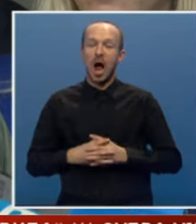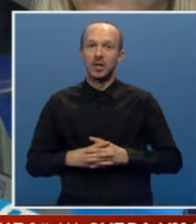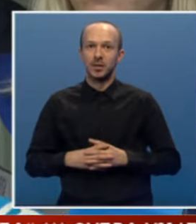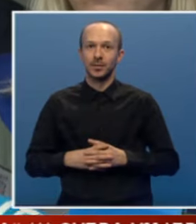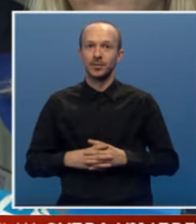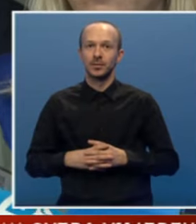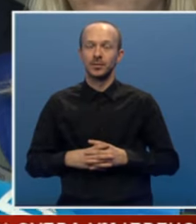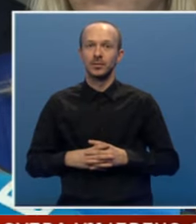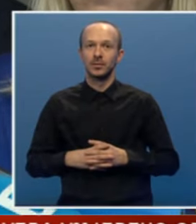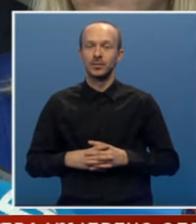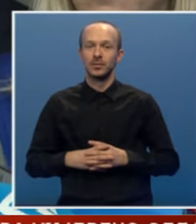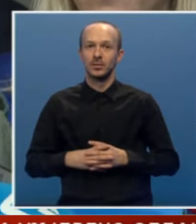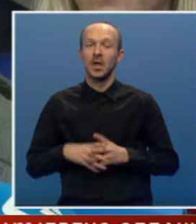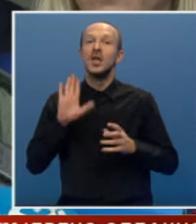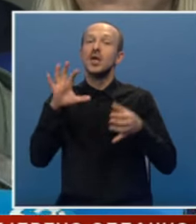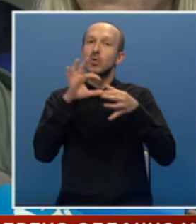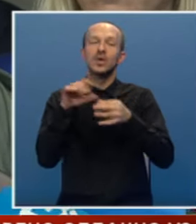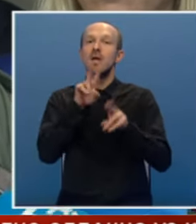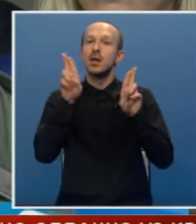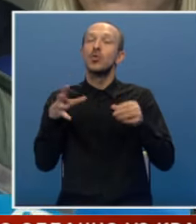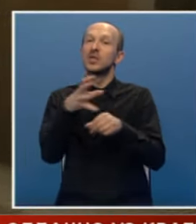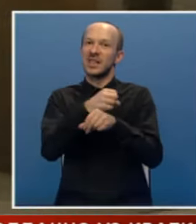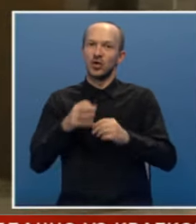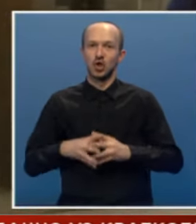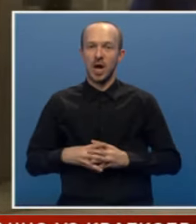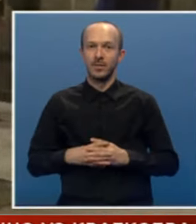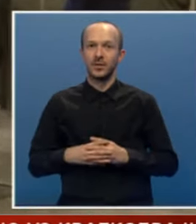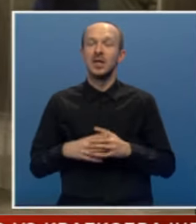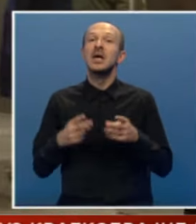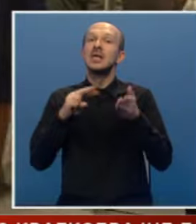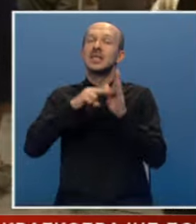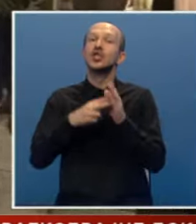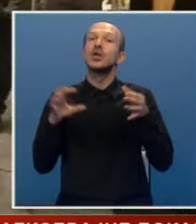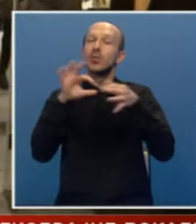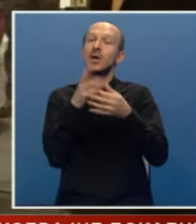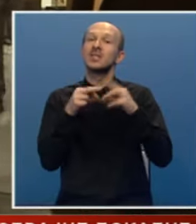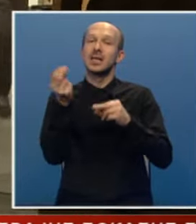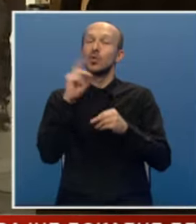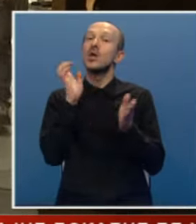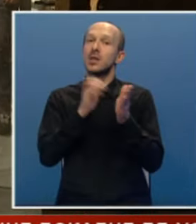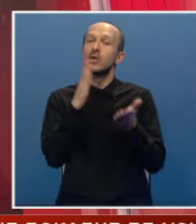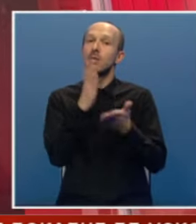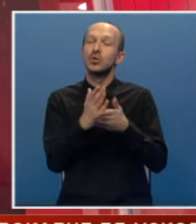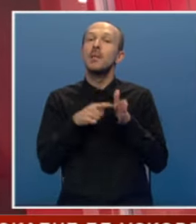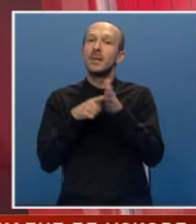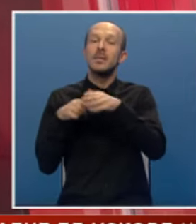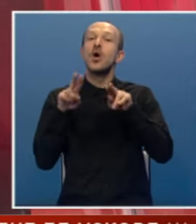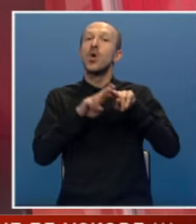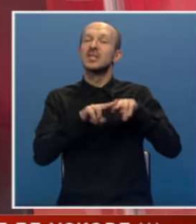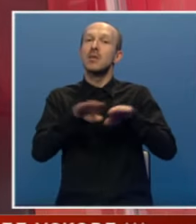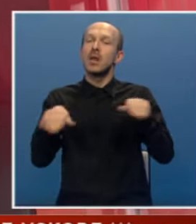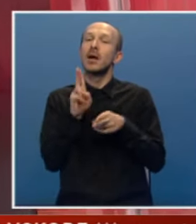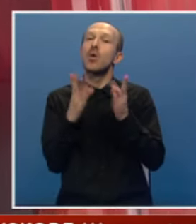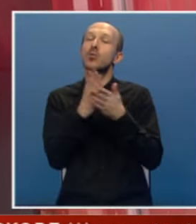praktično ti projekti ne mogu da se završe. Stratiški projekat za Srpsku, koji bi trebalo da bude primira ostalim banjama,